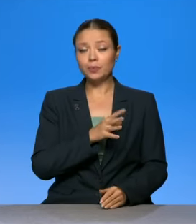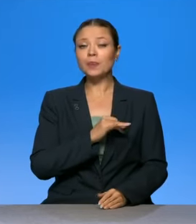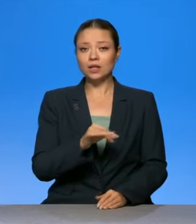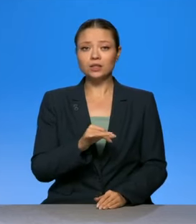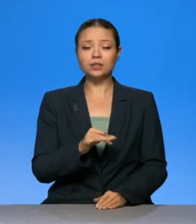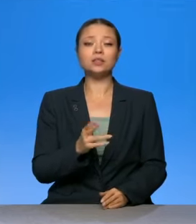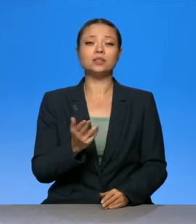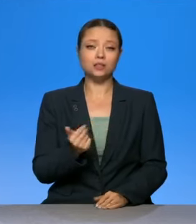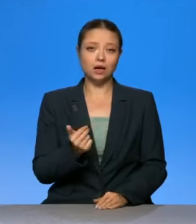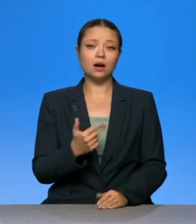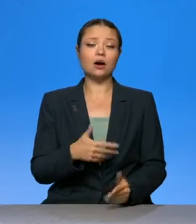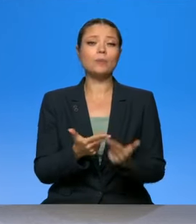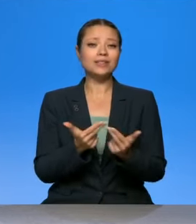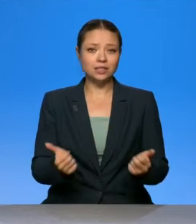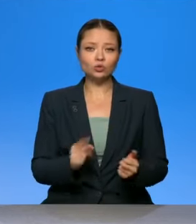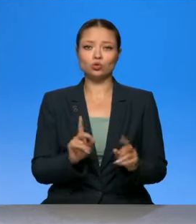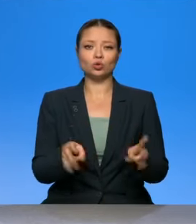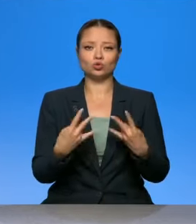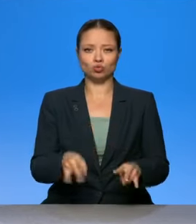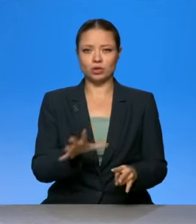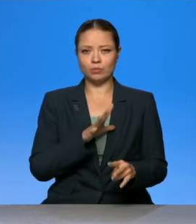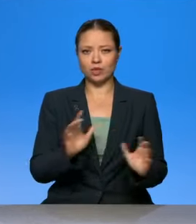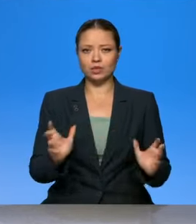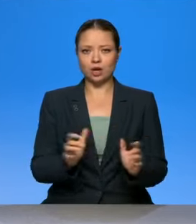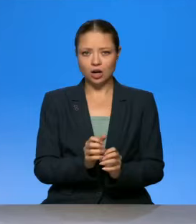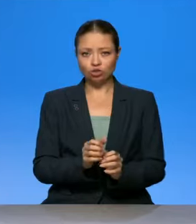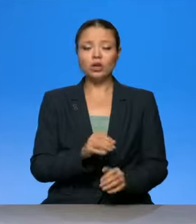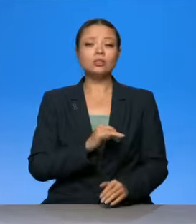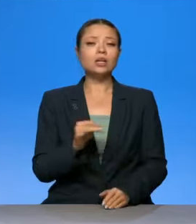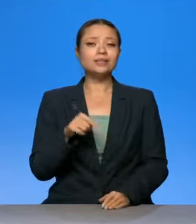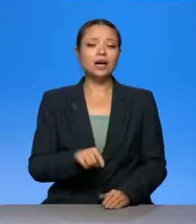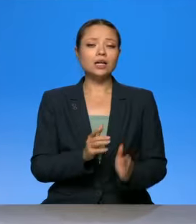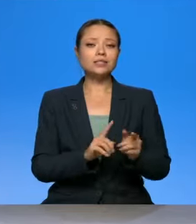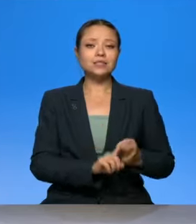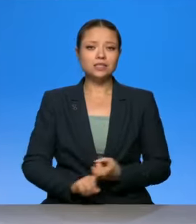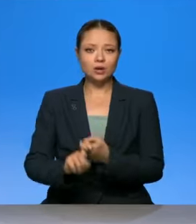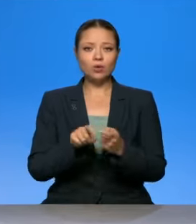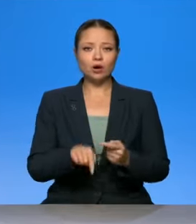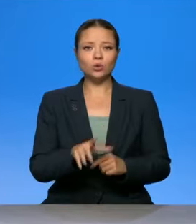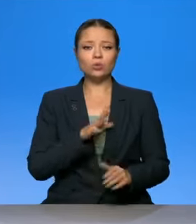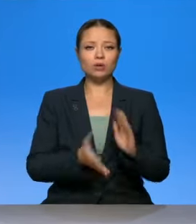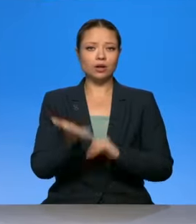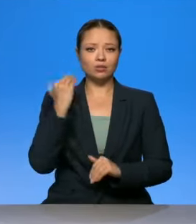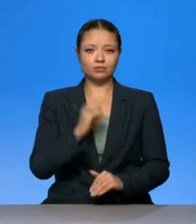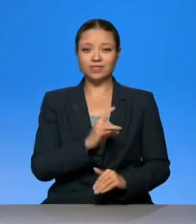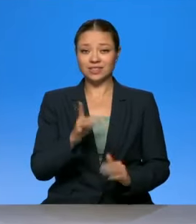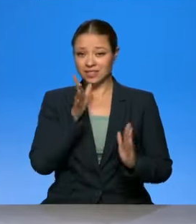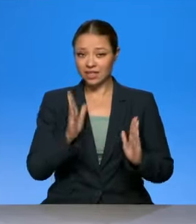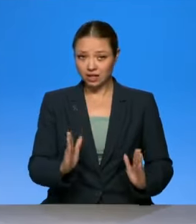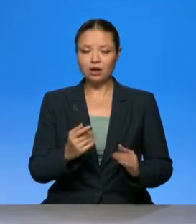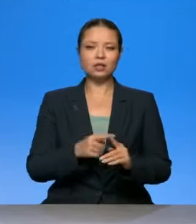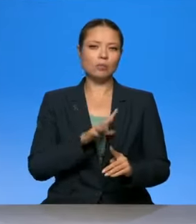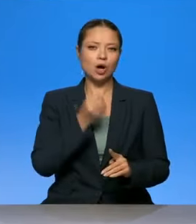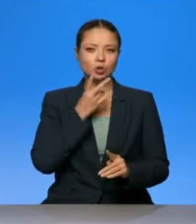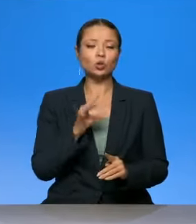признают, что не надо было сокращать. Та система, которая была при советской власти, она была хороша, только ее надо усовершенствовать.